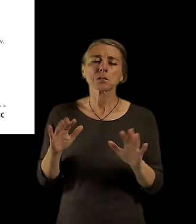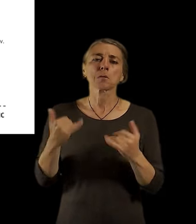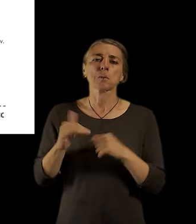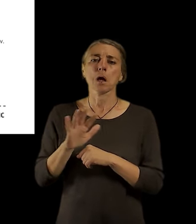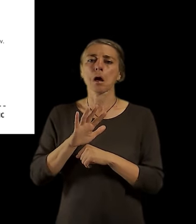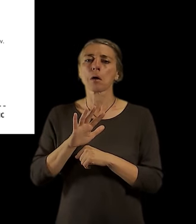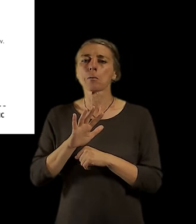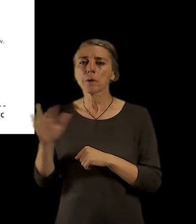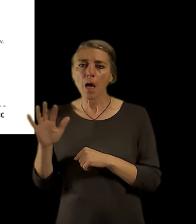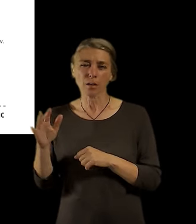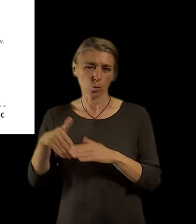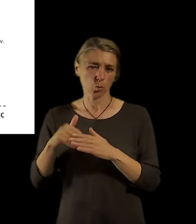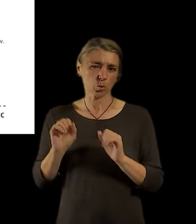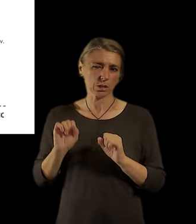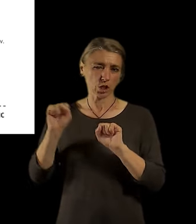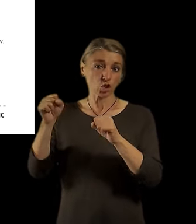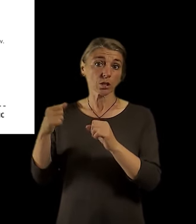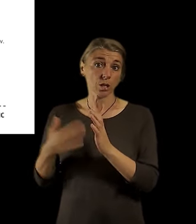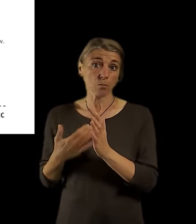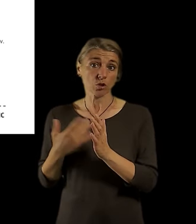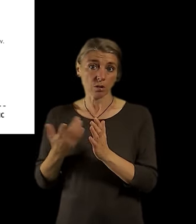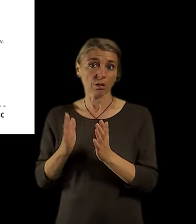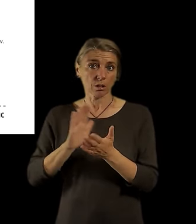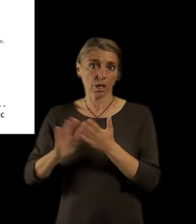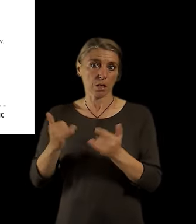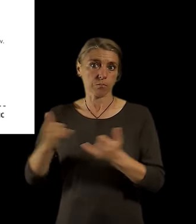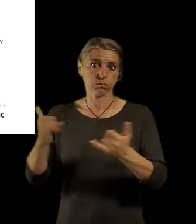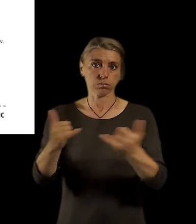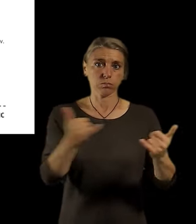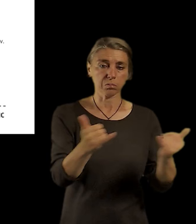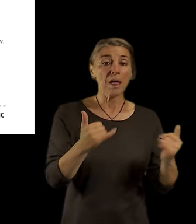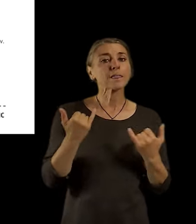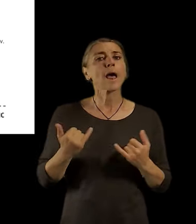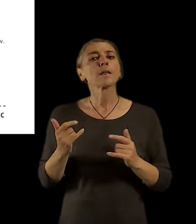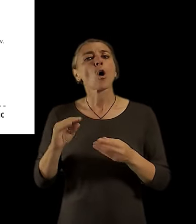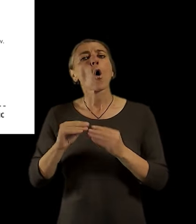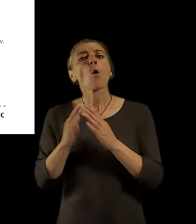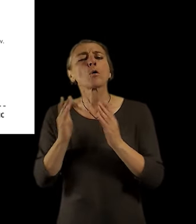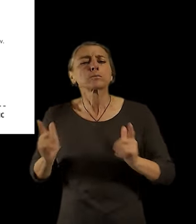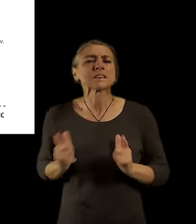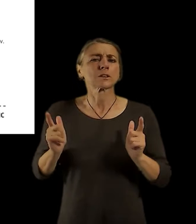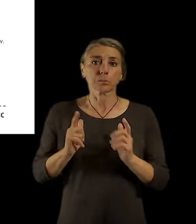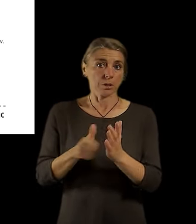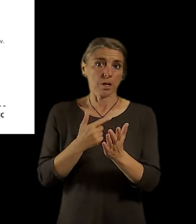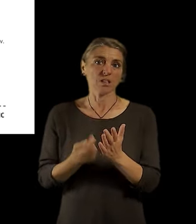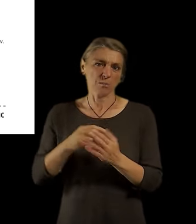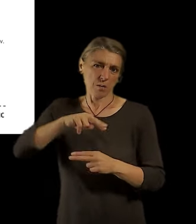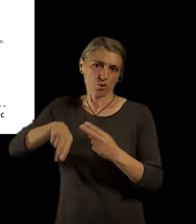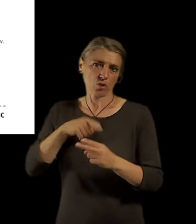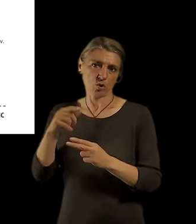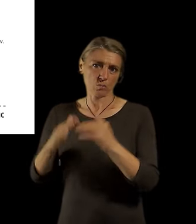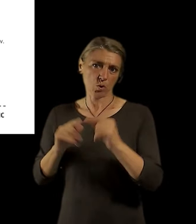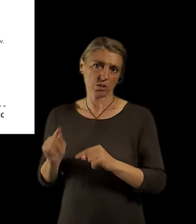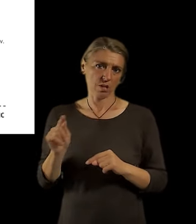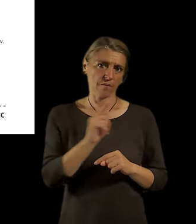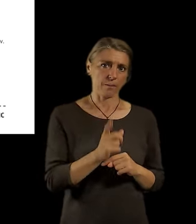budou ty přírostky obyvatel nejvyšší a nyní tam není třeba ta vybavenost tak vysoká. Takže v těchto částech by mělo docházet